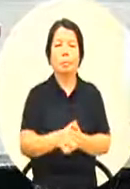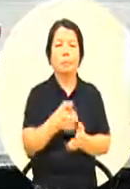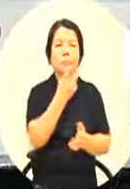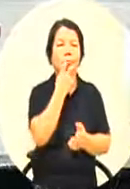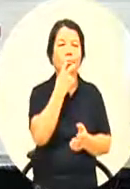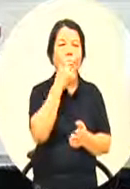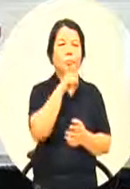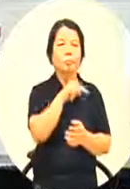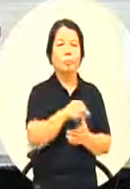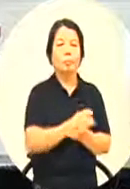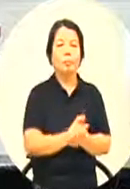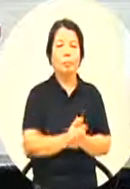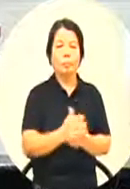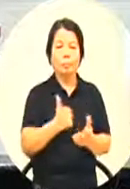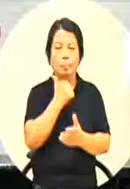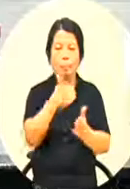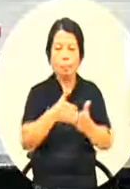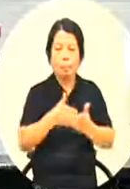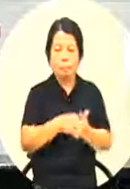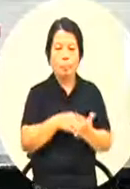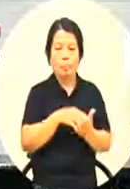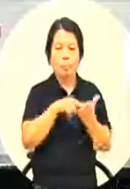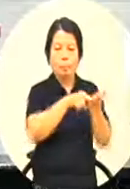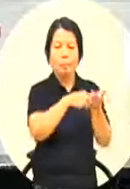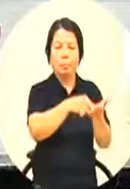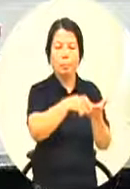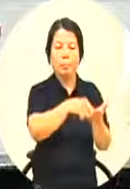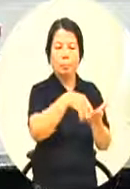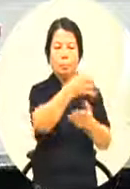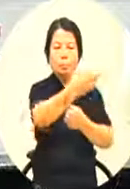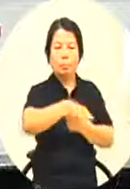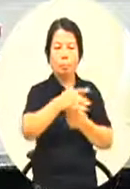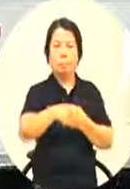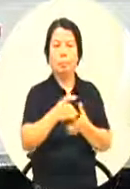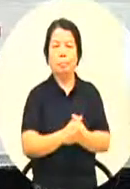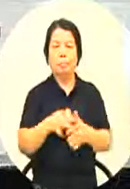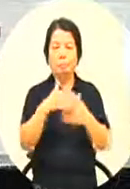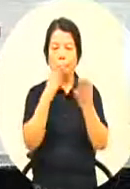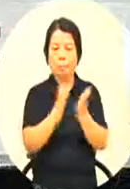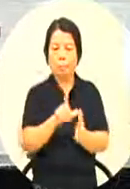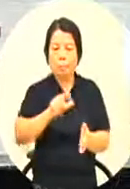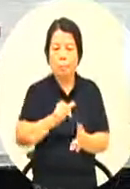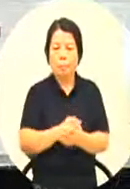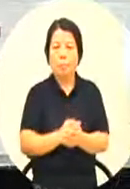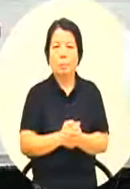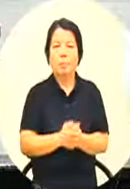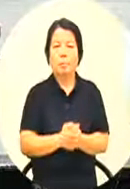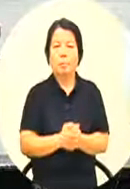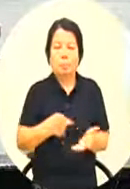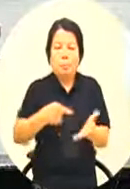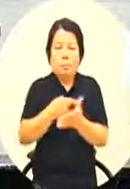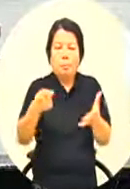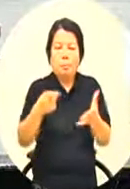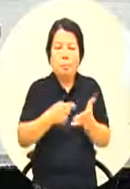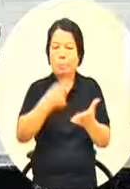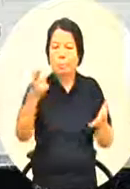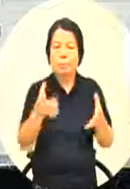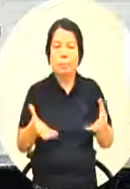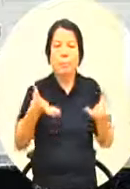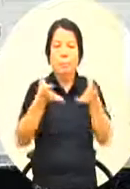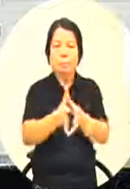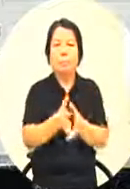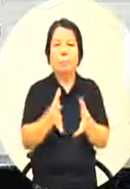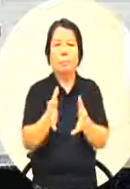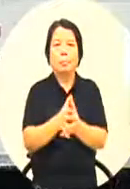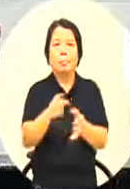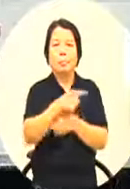就是真的用力的要一笔钱把我们的所有的教练一次到位不然其实我们现在连比